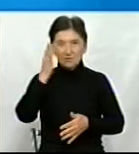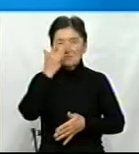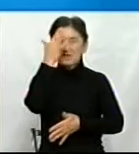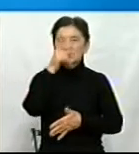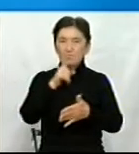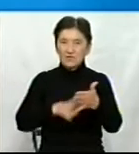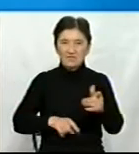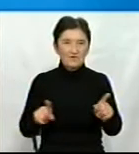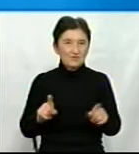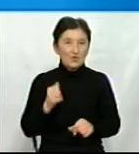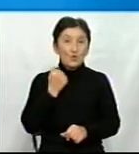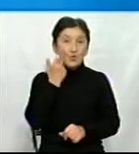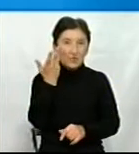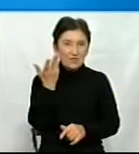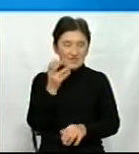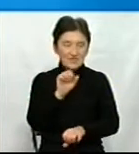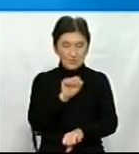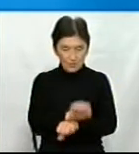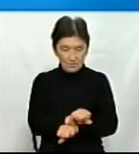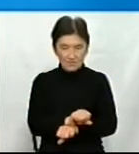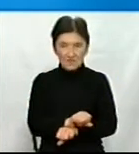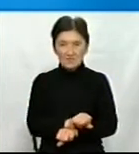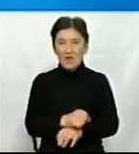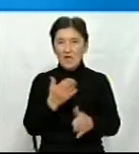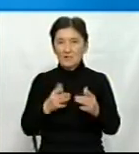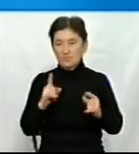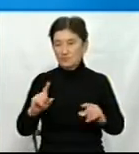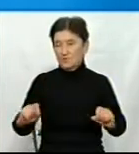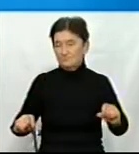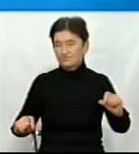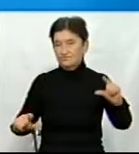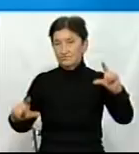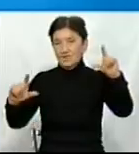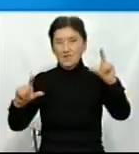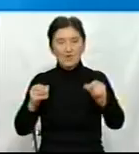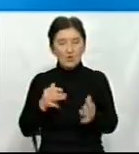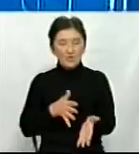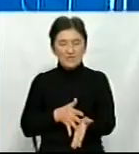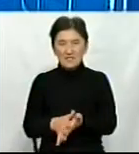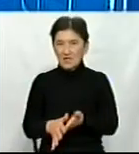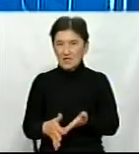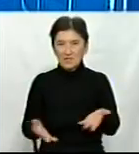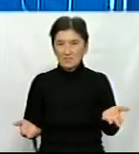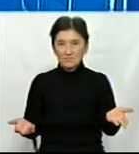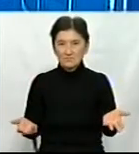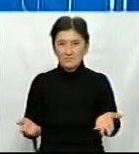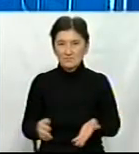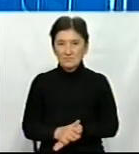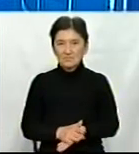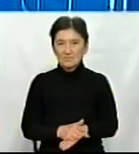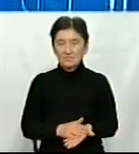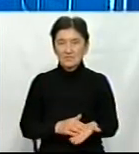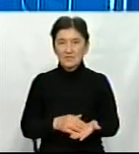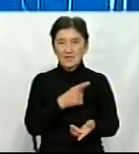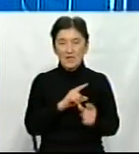що зупиняться колись цей ріст. Тому що якщо вони паралельно ростимуть із продукцією, то витратна частина… згадали, що піднімається мінімальна